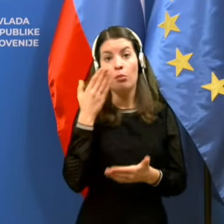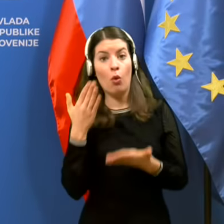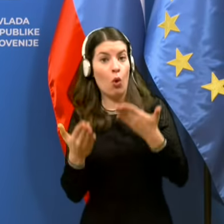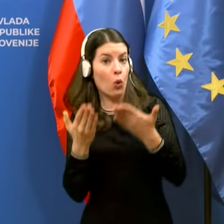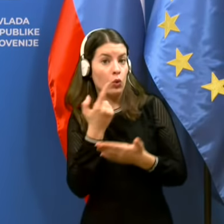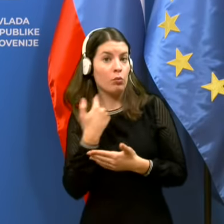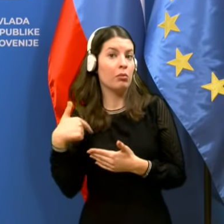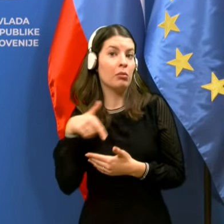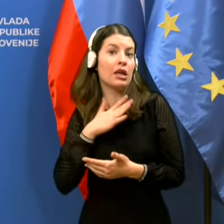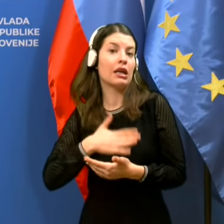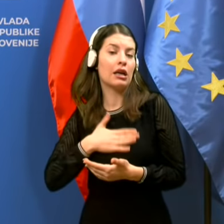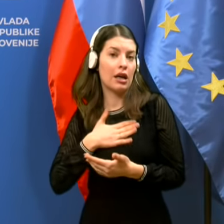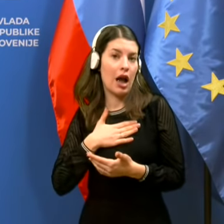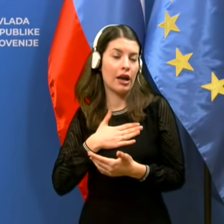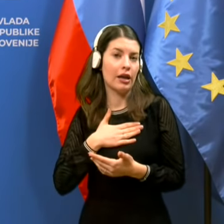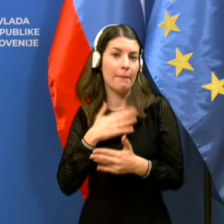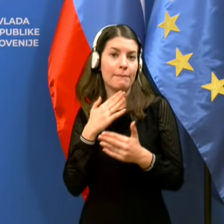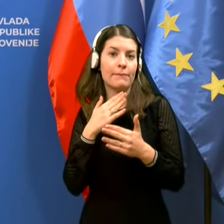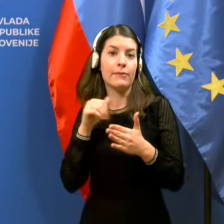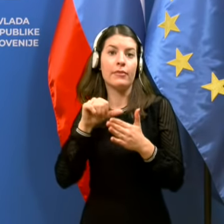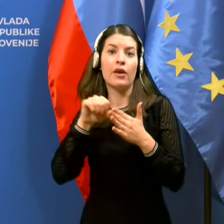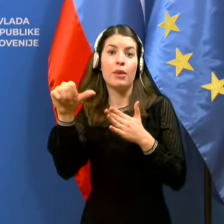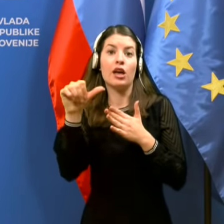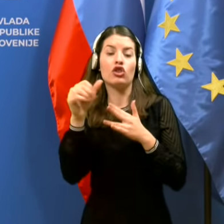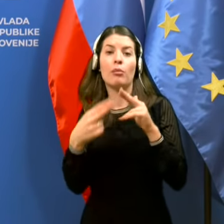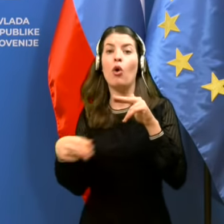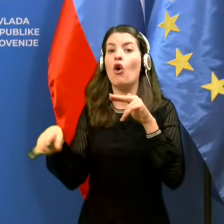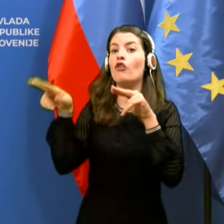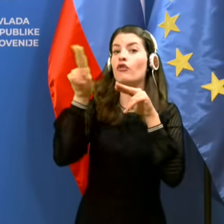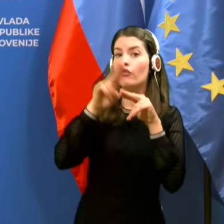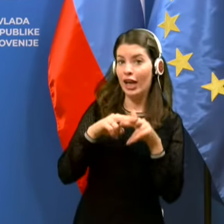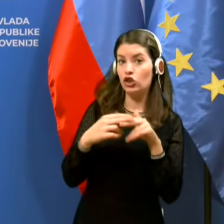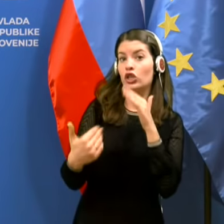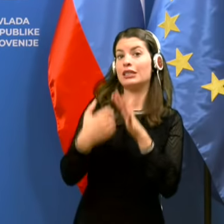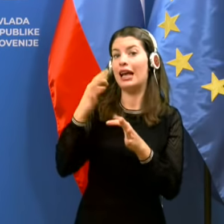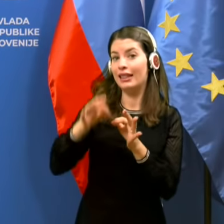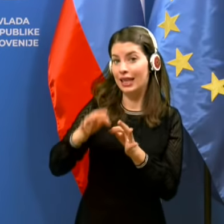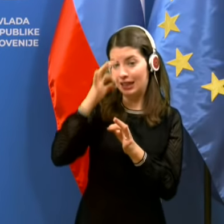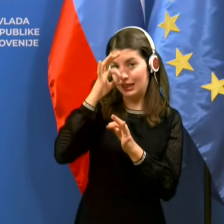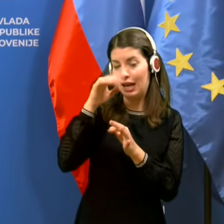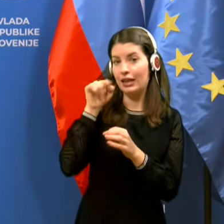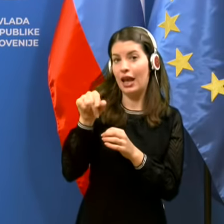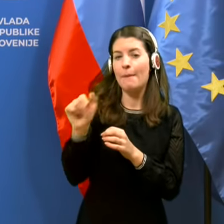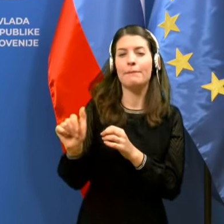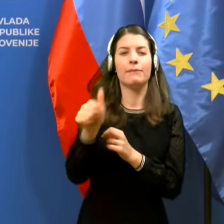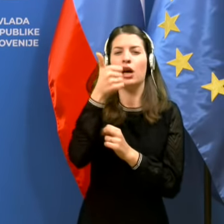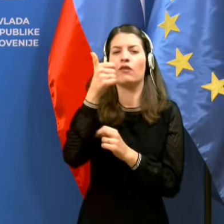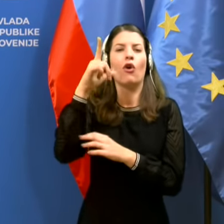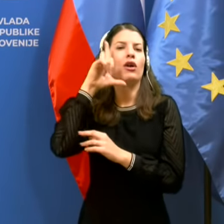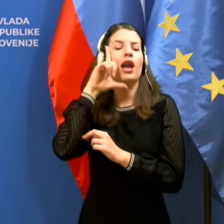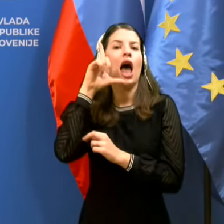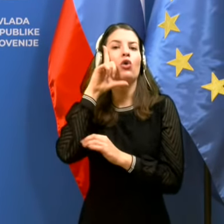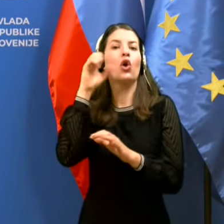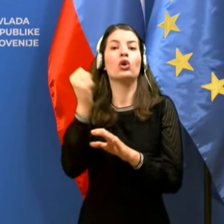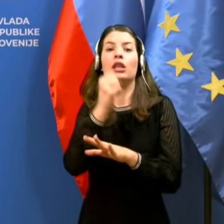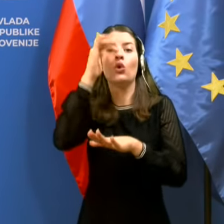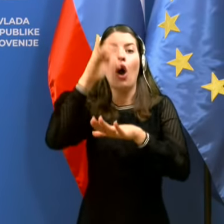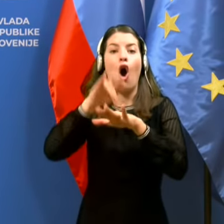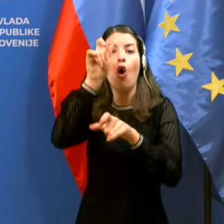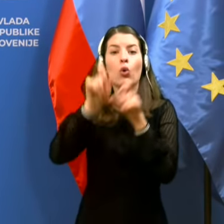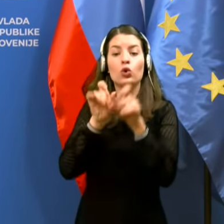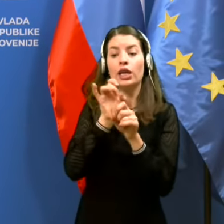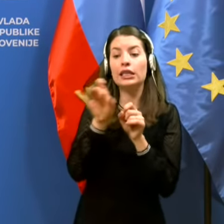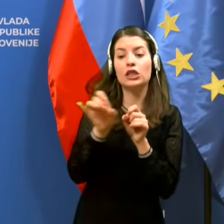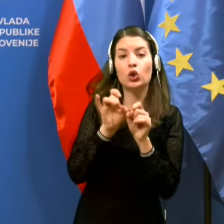dali pač več resursov v testiranje, ki je prvi, prvi, prvega pomena, da okužene izločimo